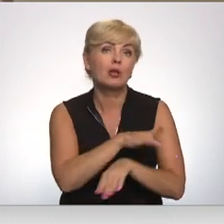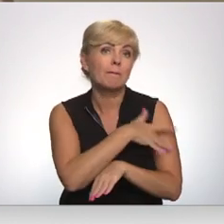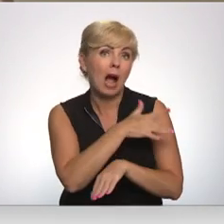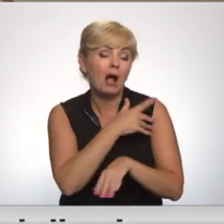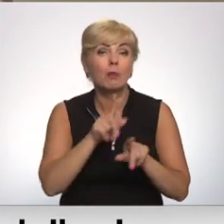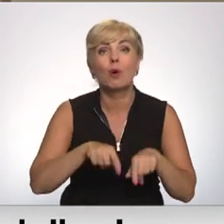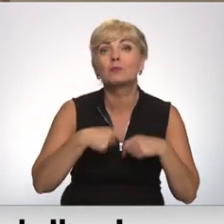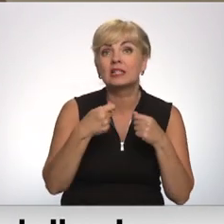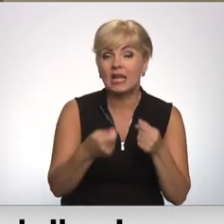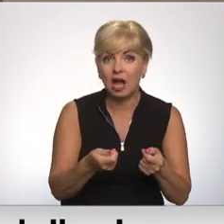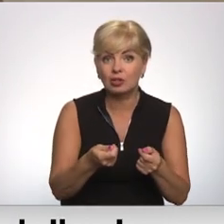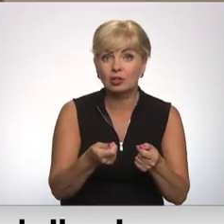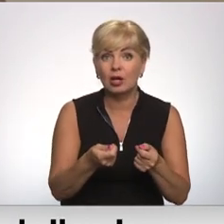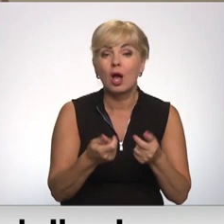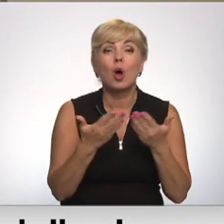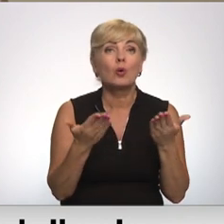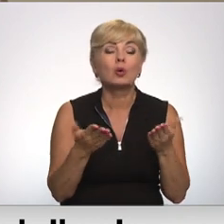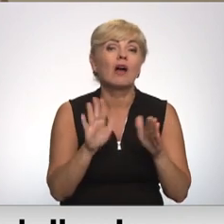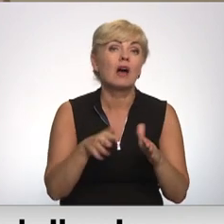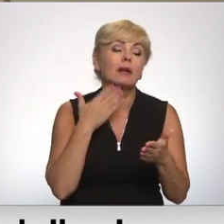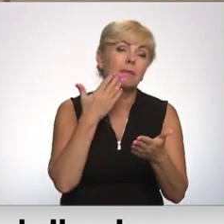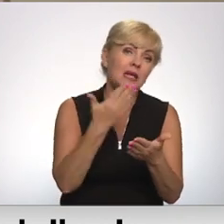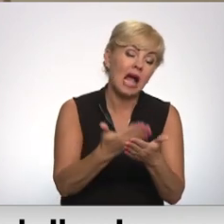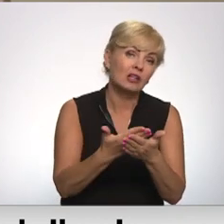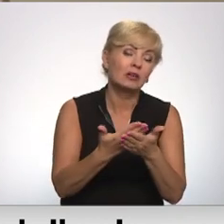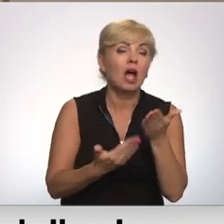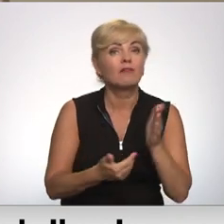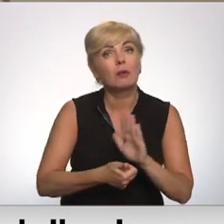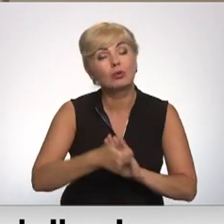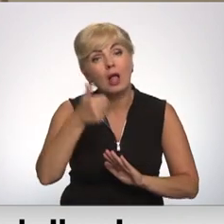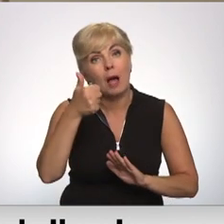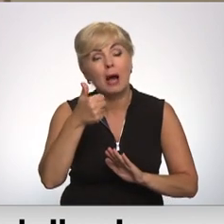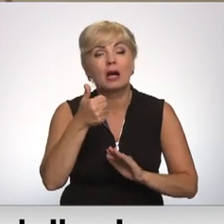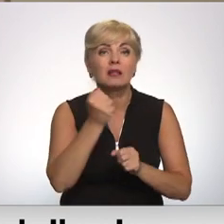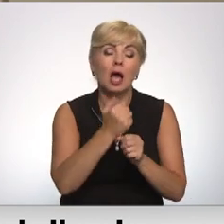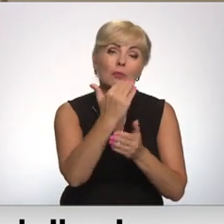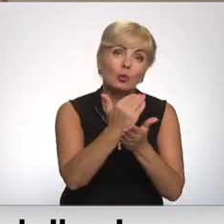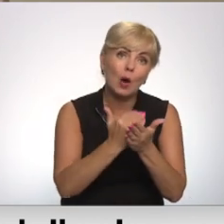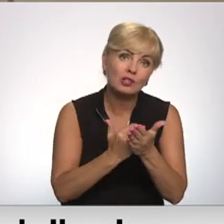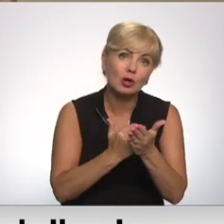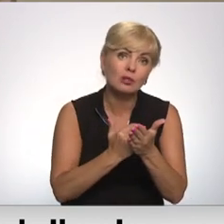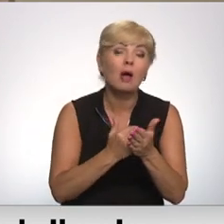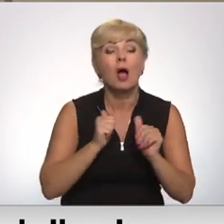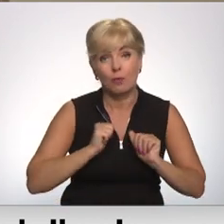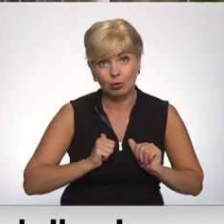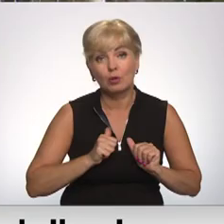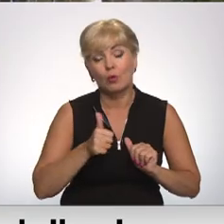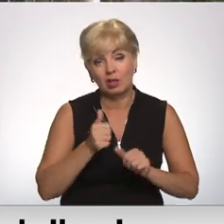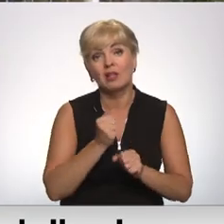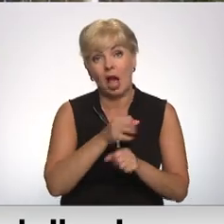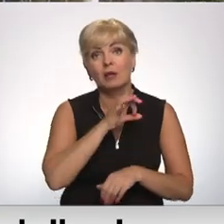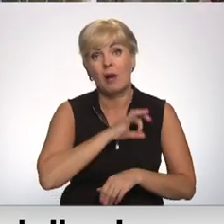niedzējiem, kuri var piedāvāt labākas darba nosacījums vai labāk godīgi darba auga.